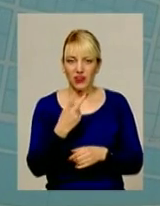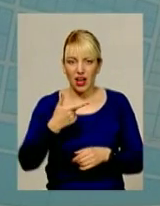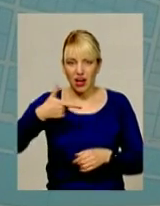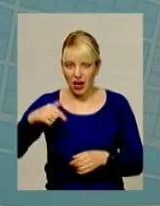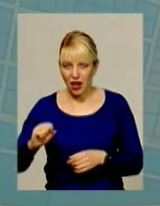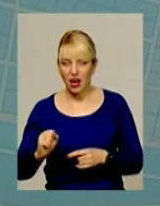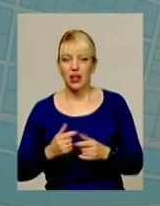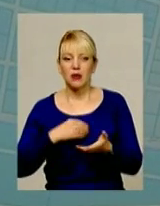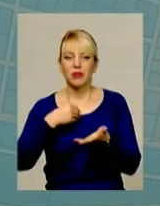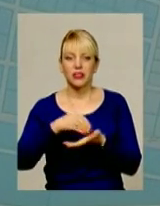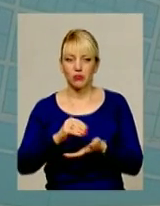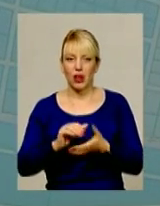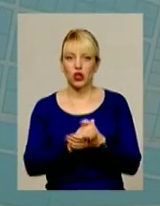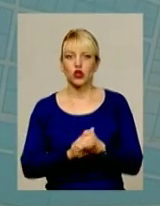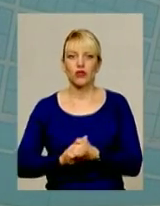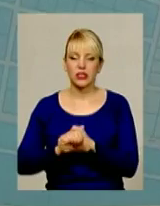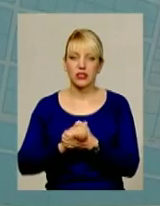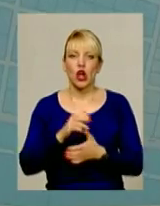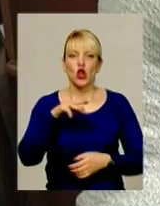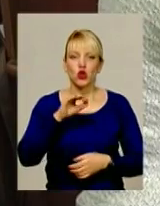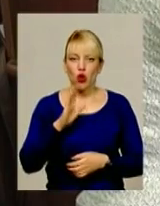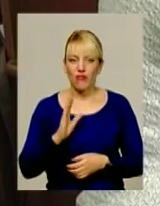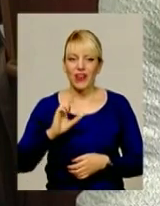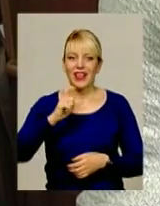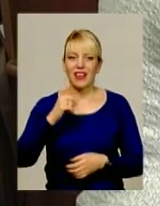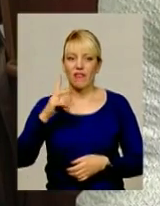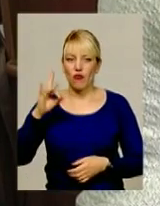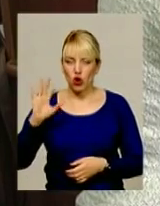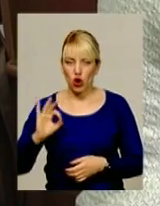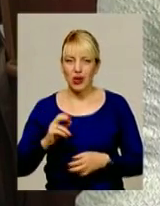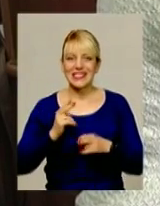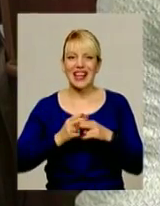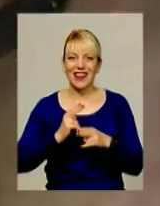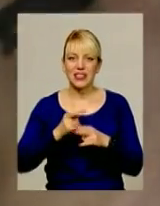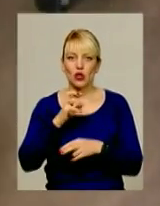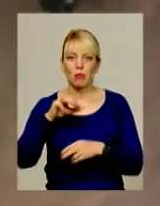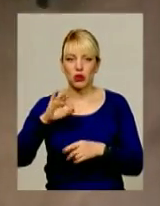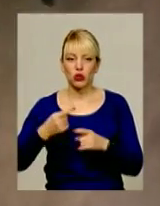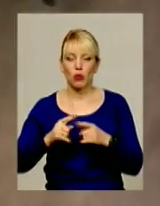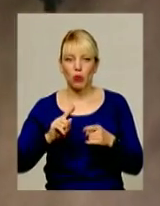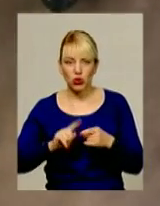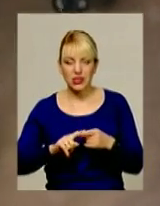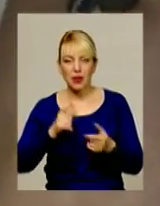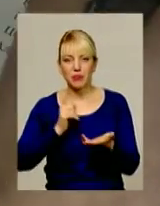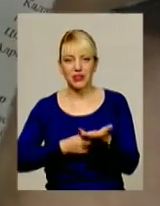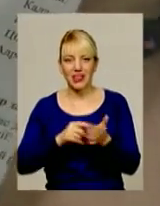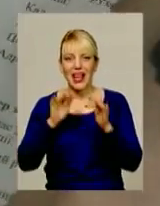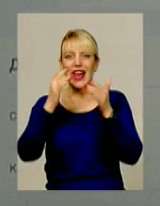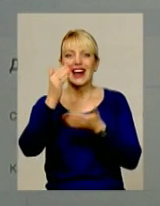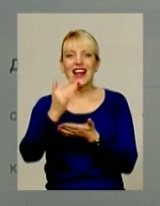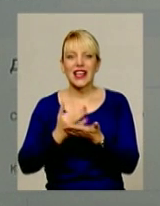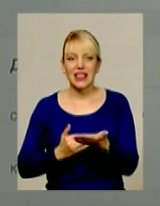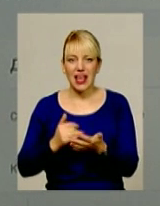господарства придбало ТОВ «Єврозалізобетон». Про це свідчать дані з Державного реєстру речових прав на нерухоме майно. Підприємство